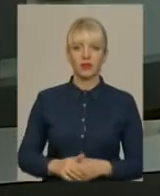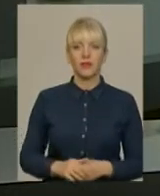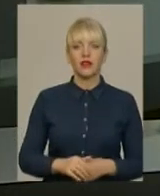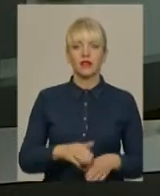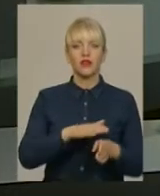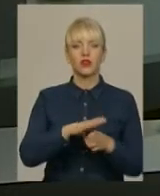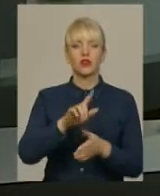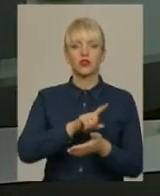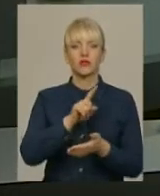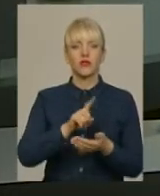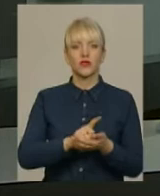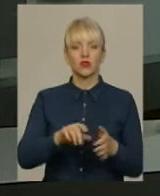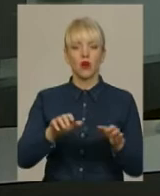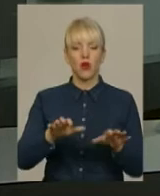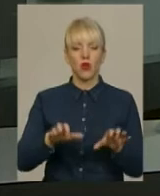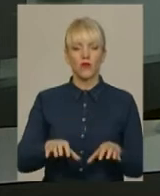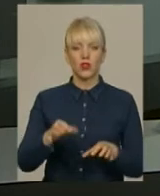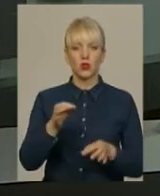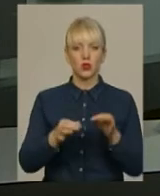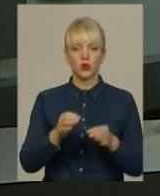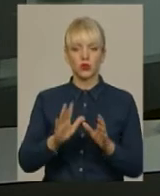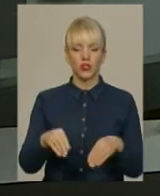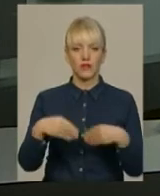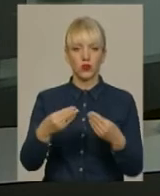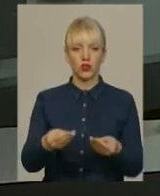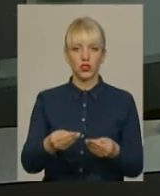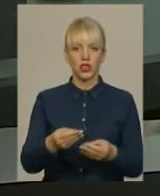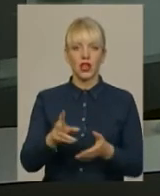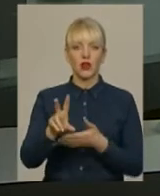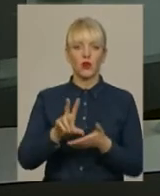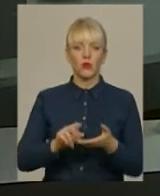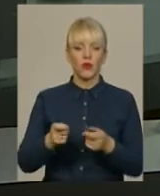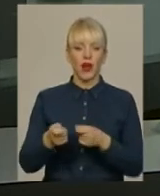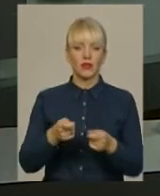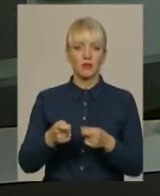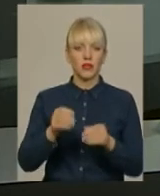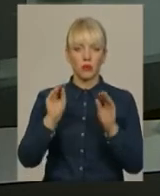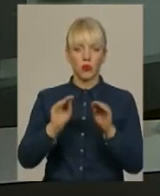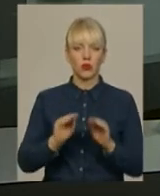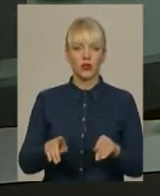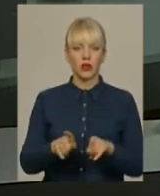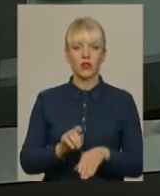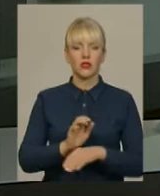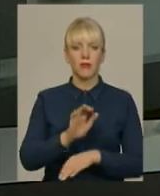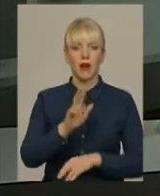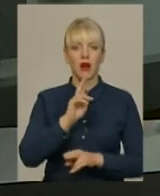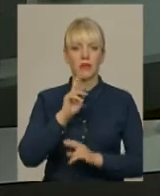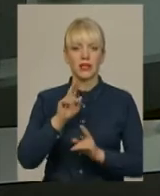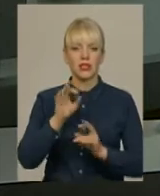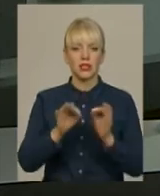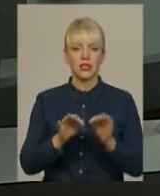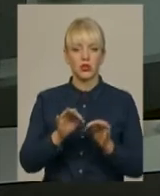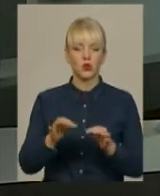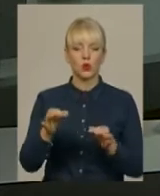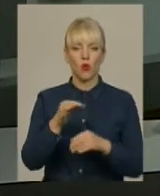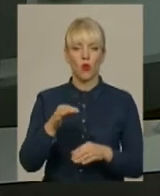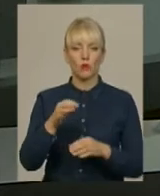Виконуючому обов'язки голови суду вже вручили копію адмінпротоколу. Його також направили в апеляційний суд області для розгляду